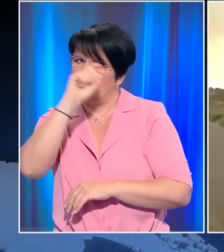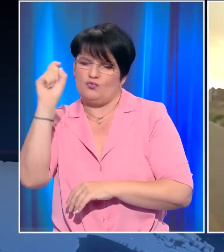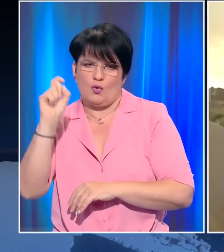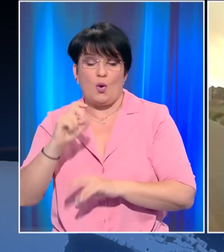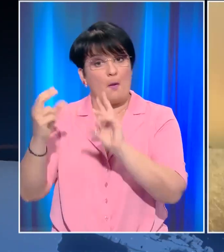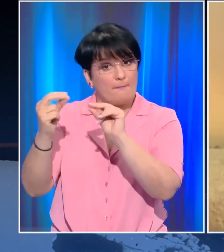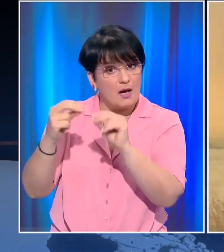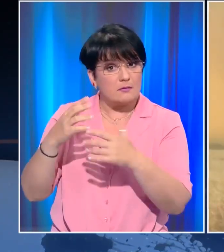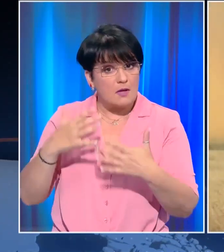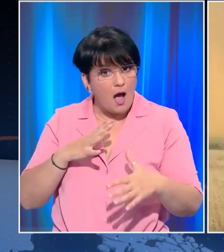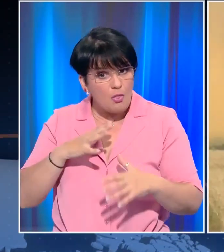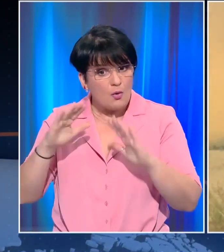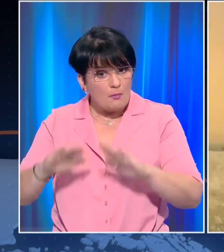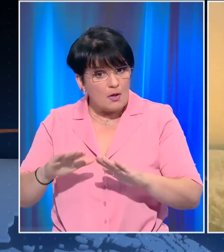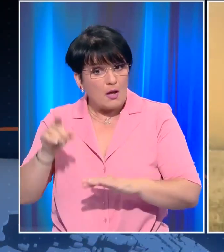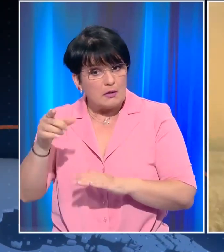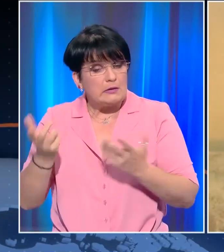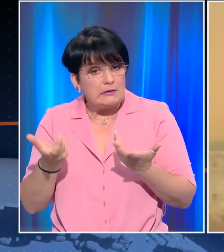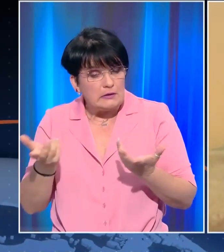Συνομίλησες με ανθρώπους εκεί στην περιοχή.